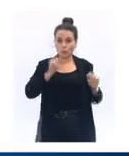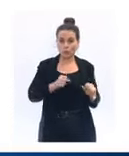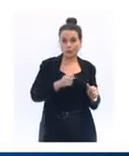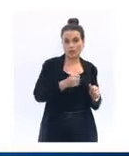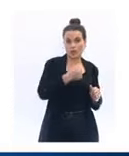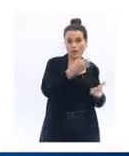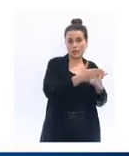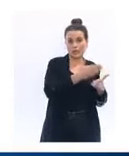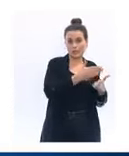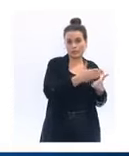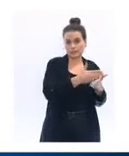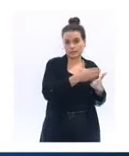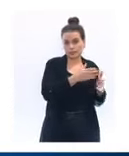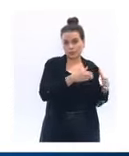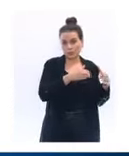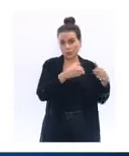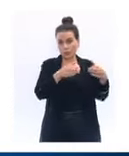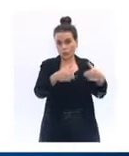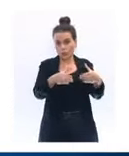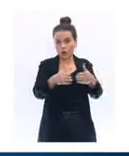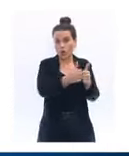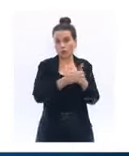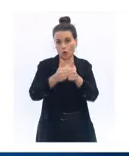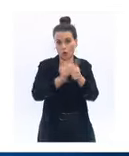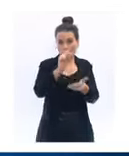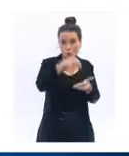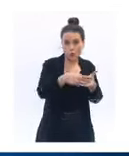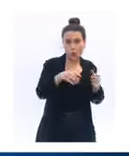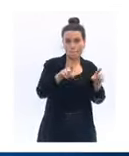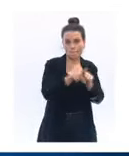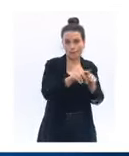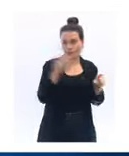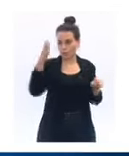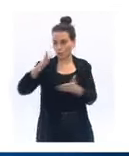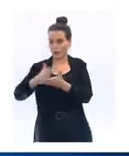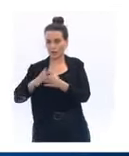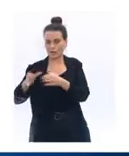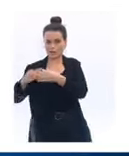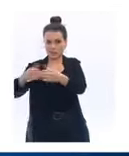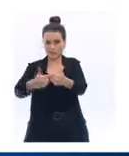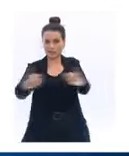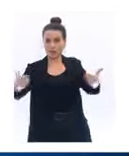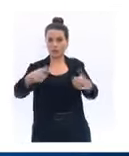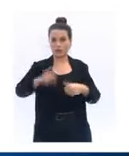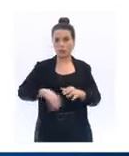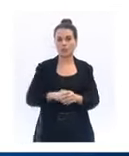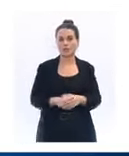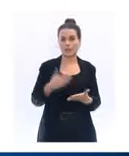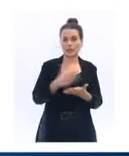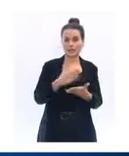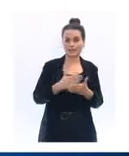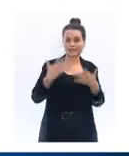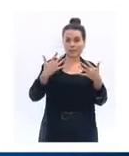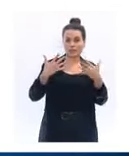déjeuneront ensemble au même endroit chaque jour et espacés des autres groupes. L'aération et la ventilation des classes seront également